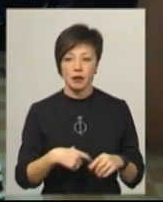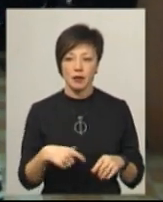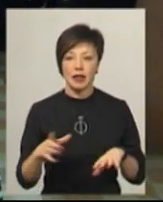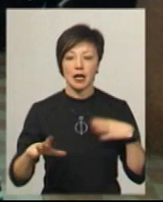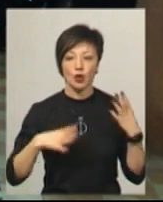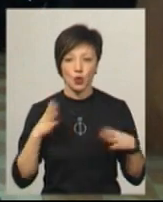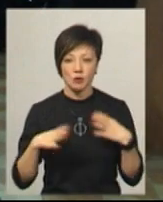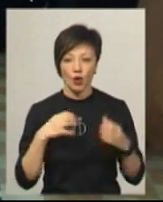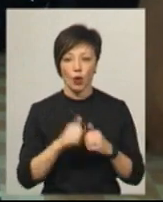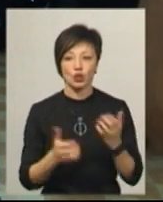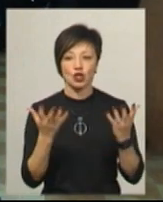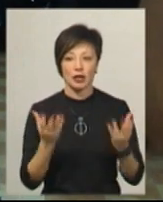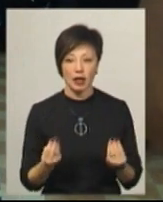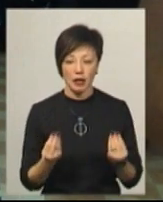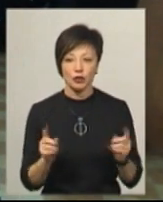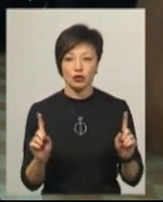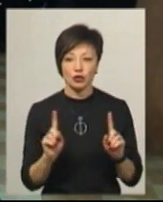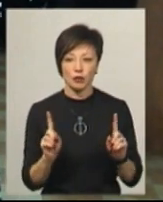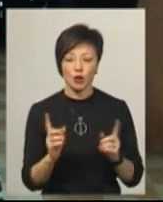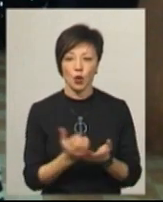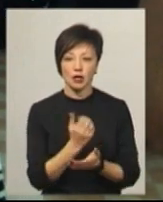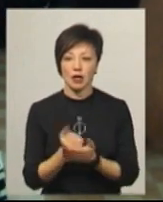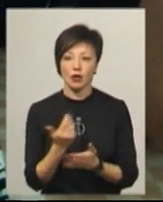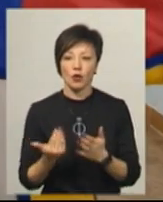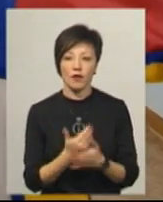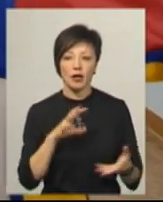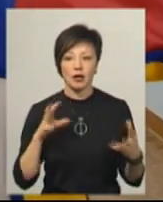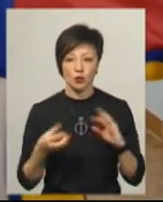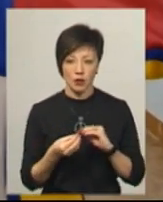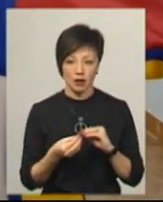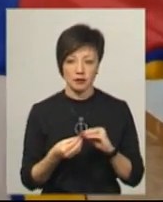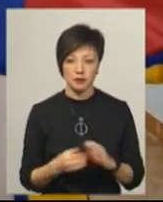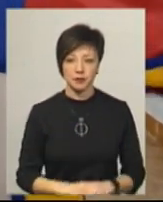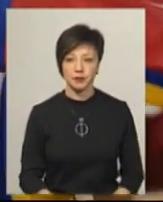тренуємося кожен день, щоб досягати нових результатів.